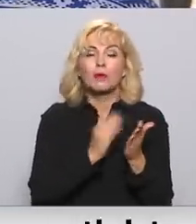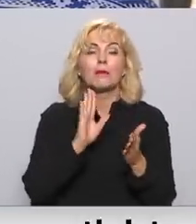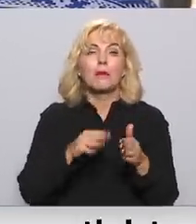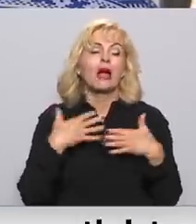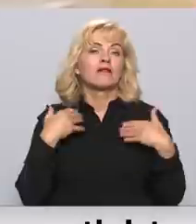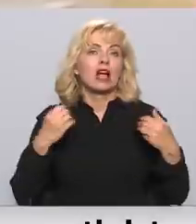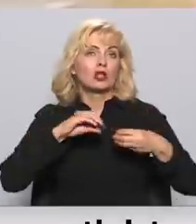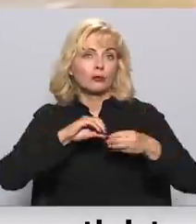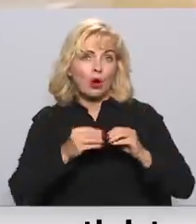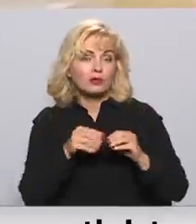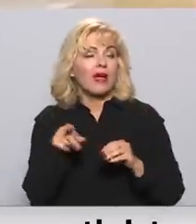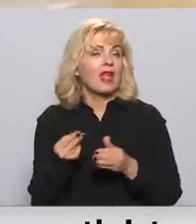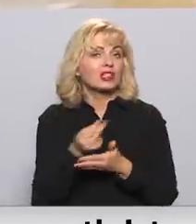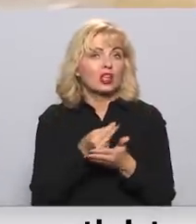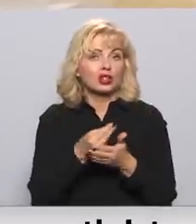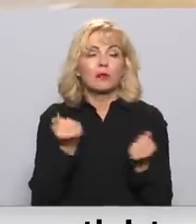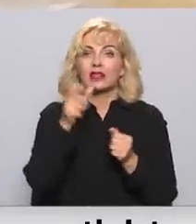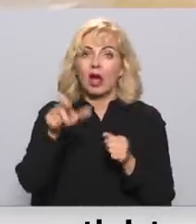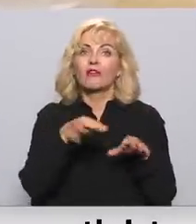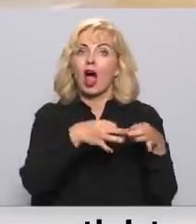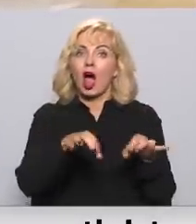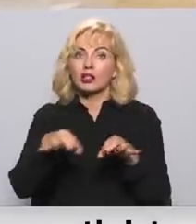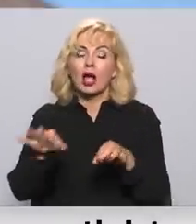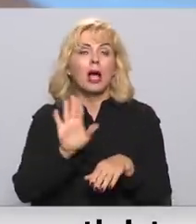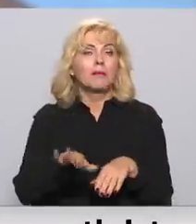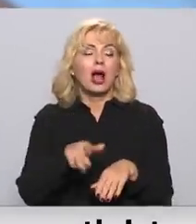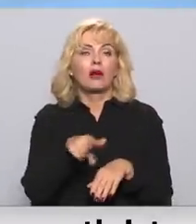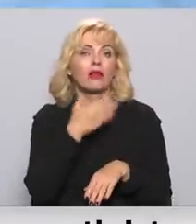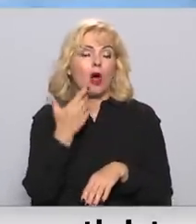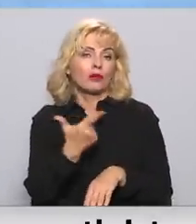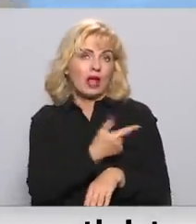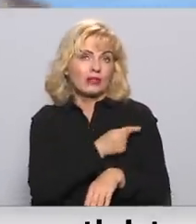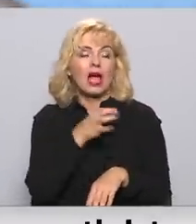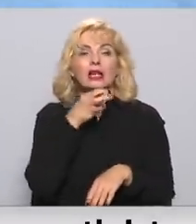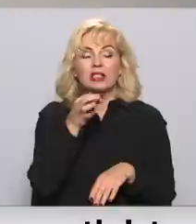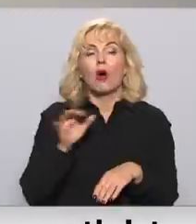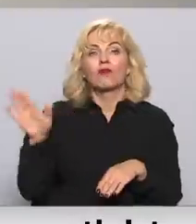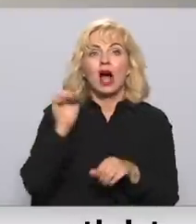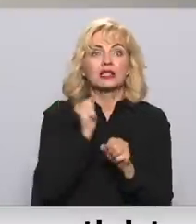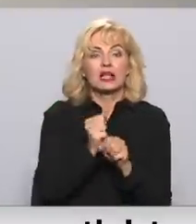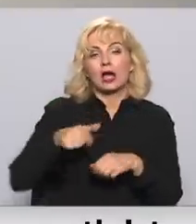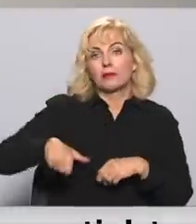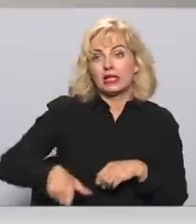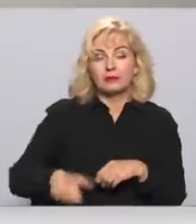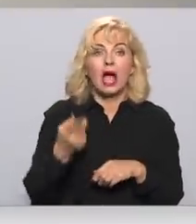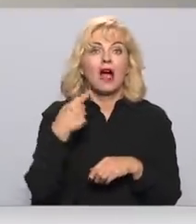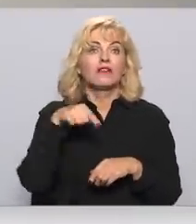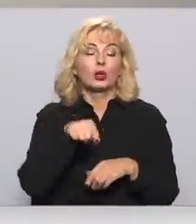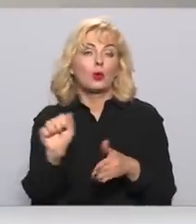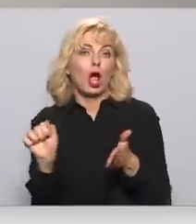ievērošanu. Taču tas nenozīmē, ka darbinieku var atlaist par nevakcinēšanos, saka Valsts darba inspekcijā. Vienā no šiem